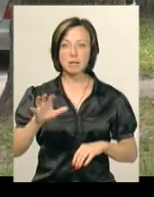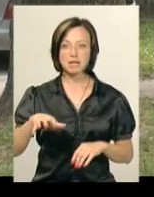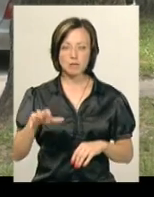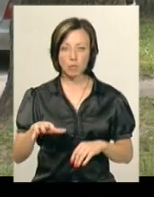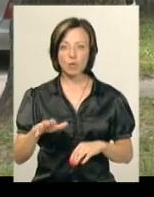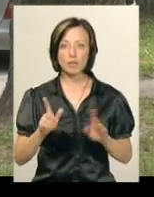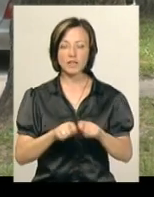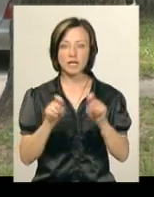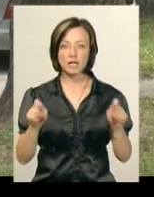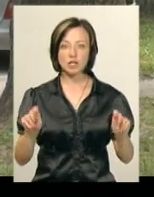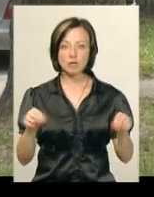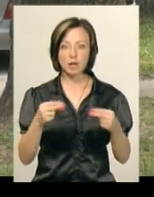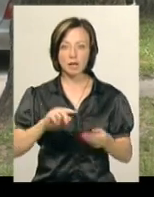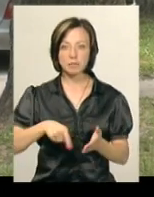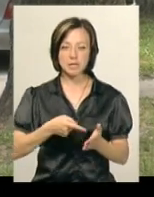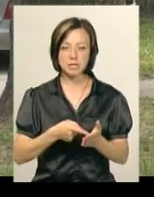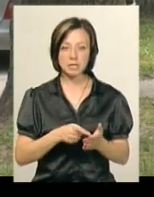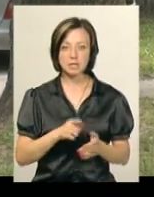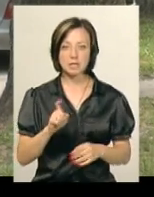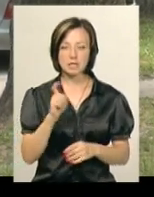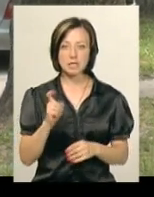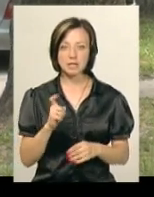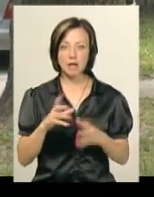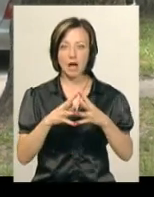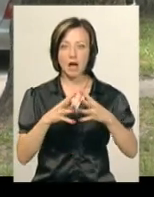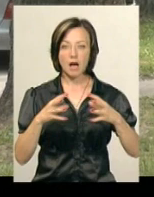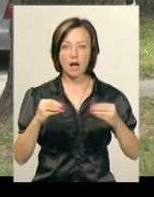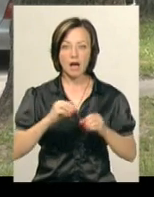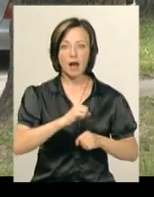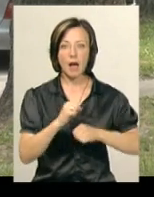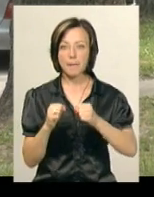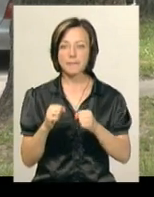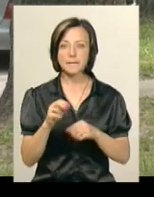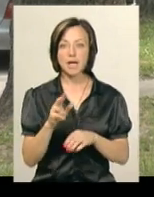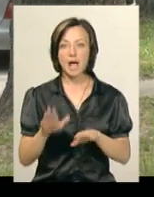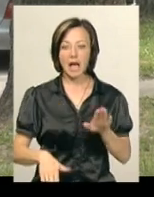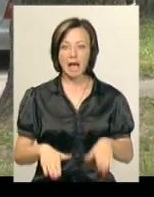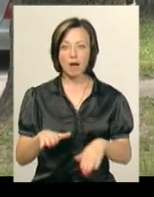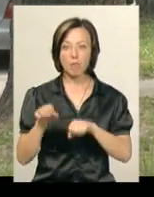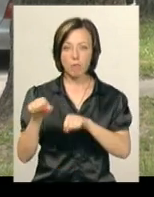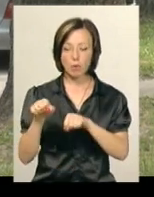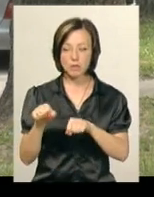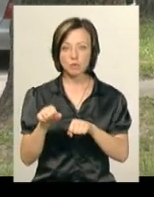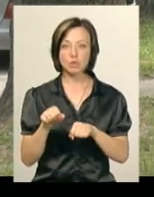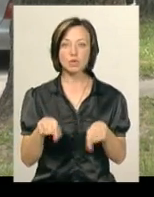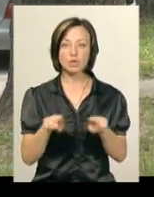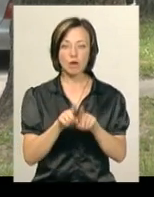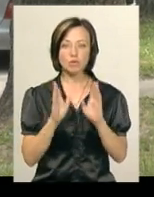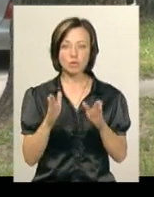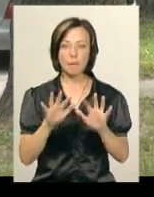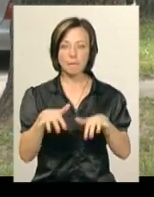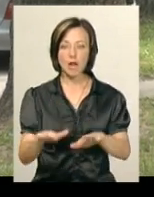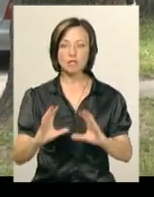будуть відкриті чемпіонати міста з регбі, з кікбоксингу. Також буде